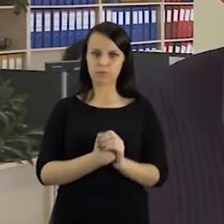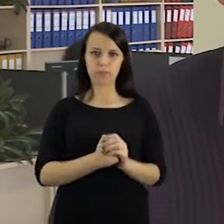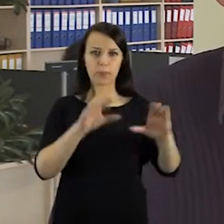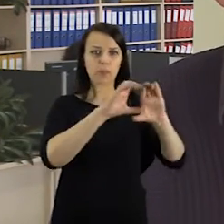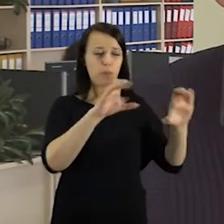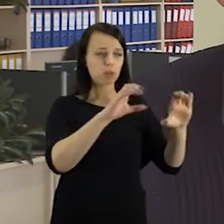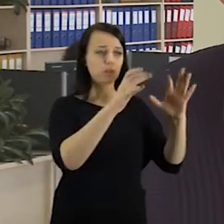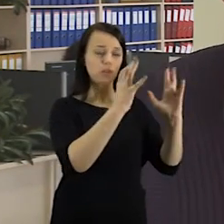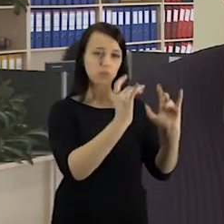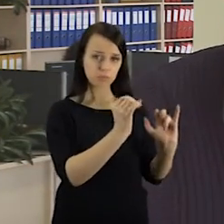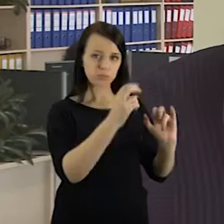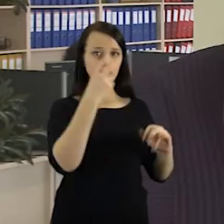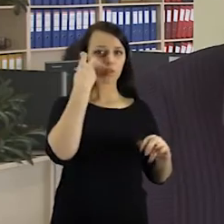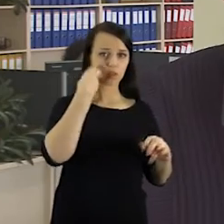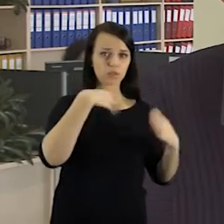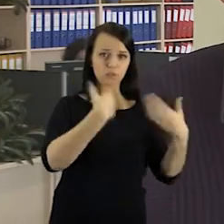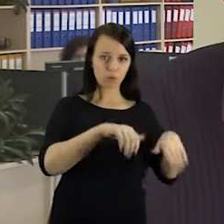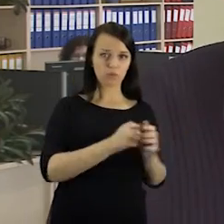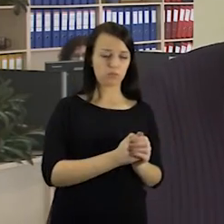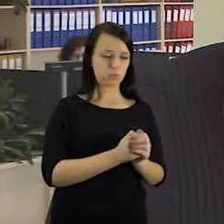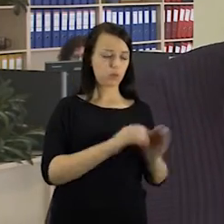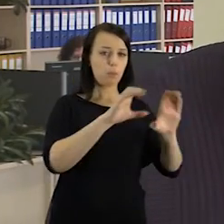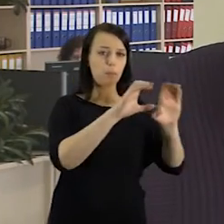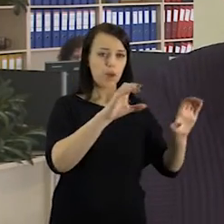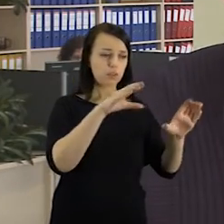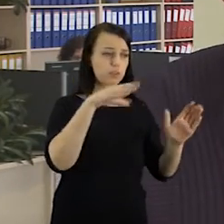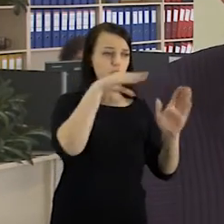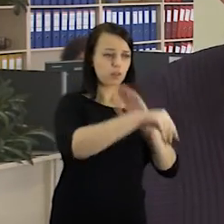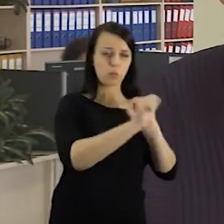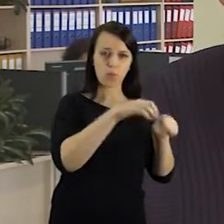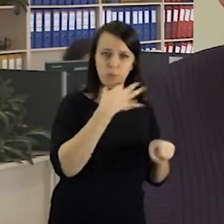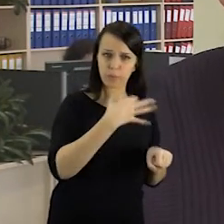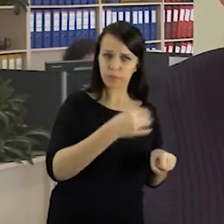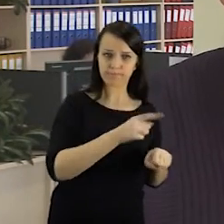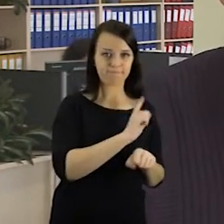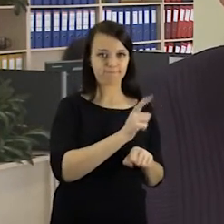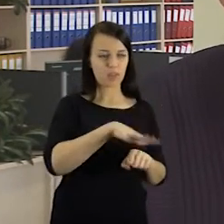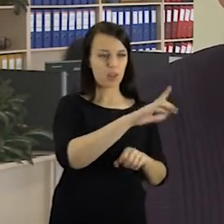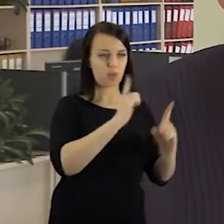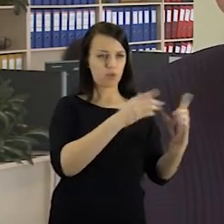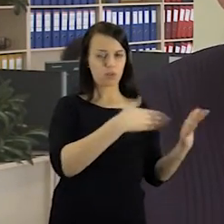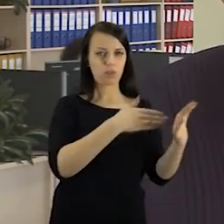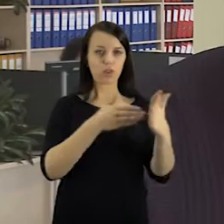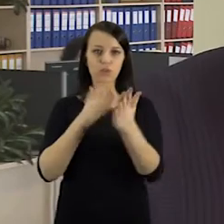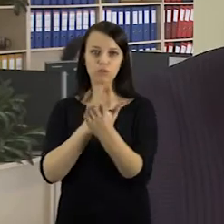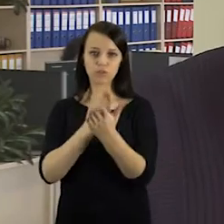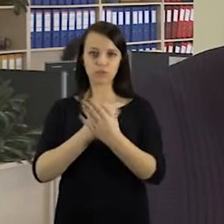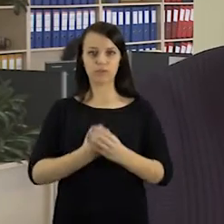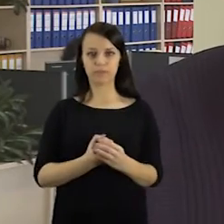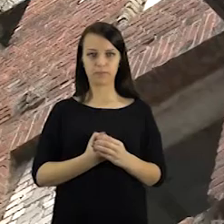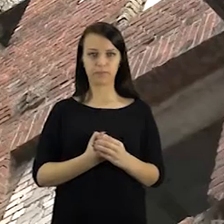nes jau ir būkliai blogesnė, ir paskirtis, kas vėdžiaus paminklosauga yra tokia